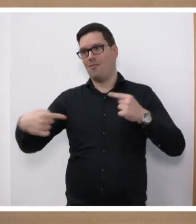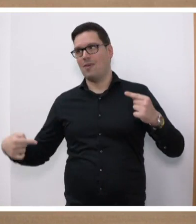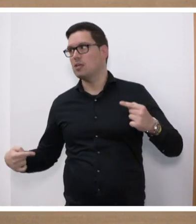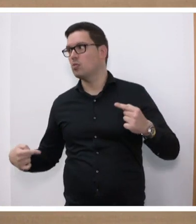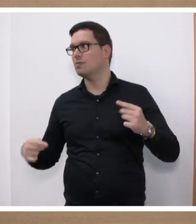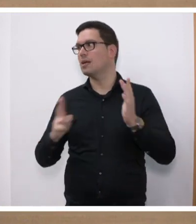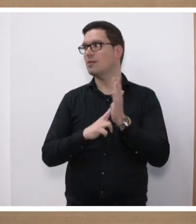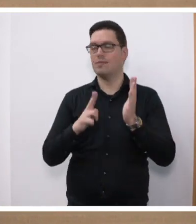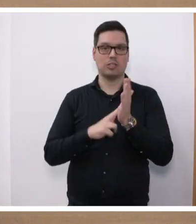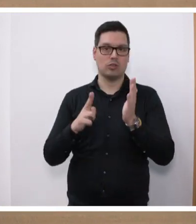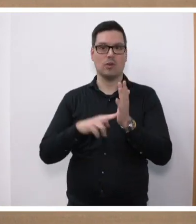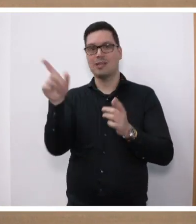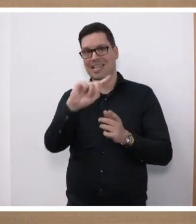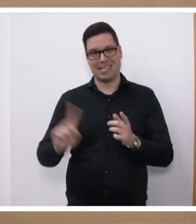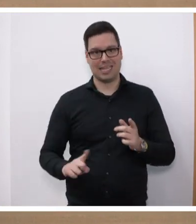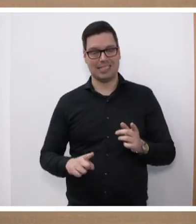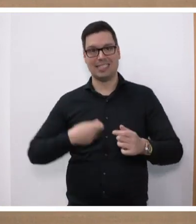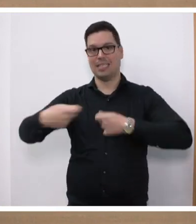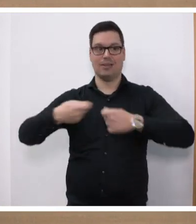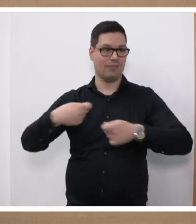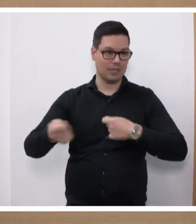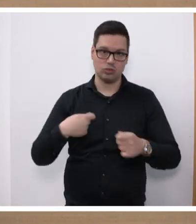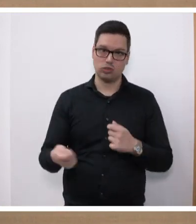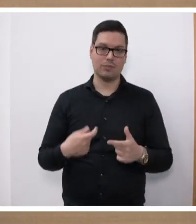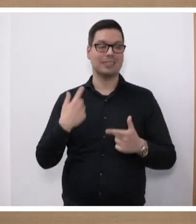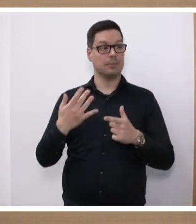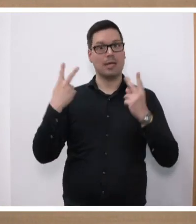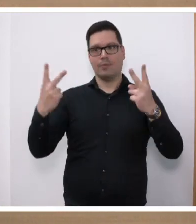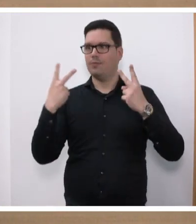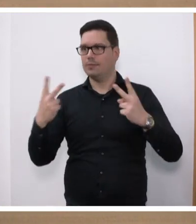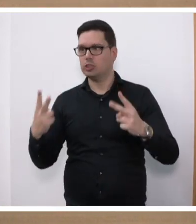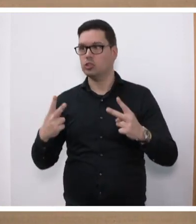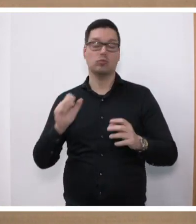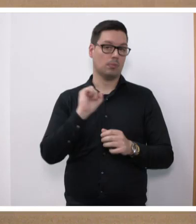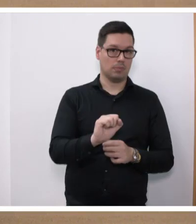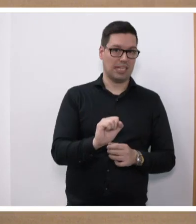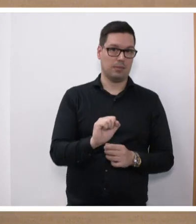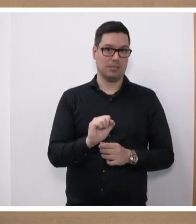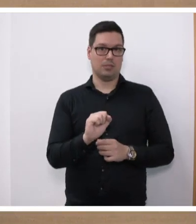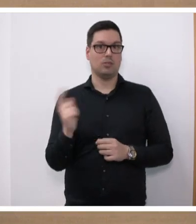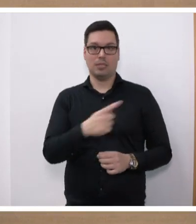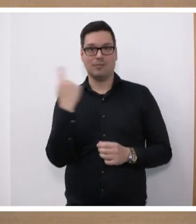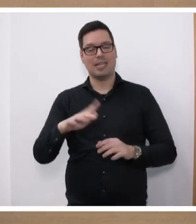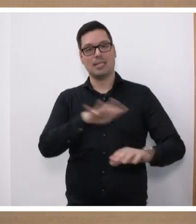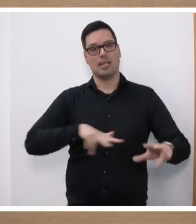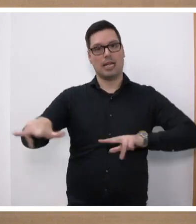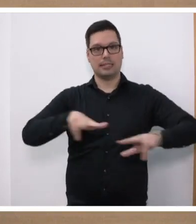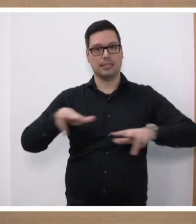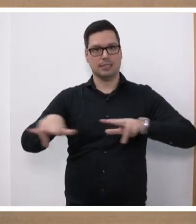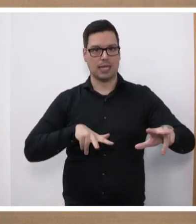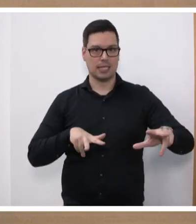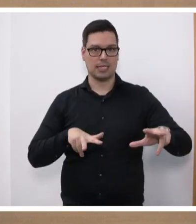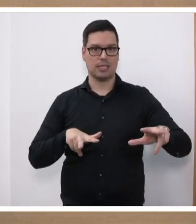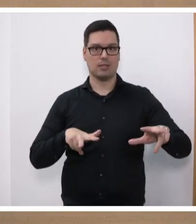denn die Wertschöpfung aus Energiewirtschaft war in der Vergangenheit immer schon ein relevanter Beitrag und wir werden ihn erhalten. Und wir als Landesregierung und ich persönlich